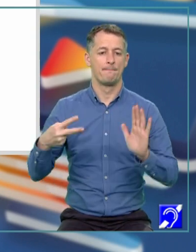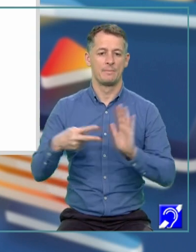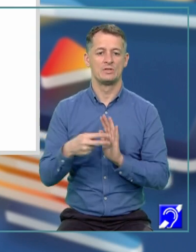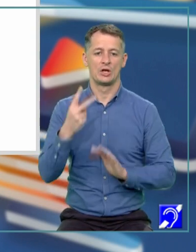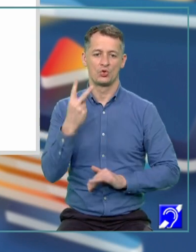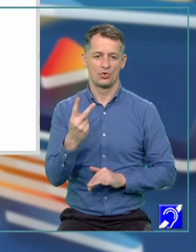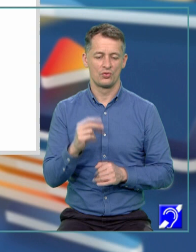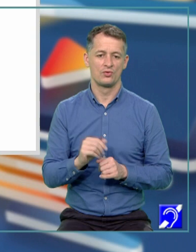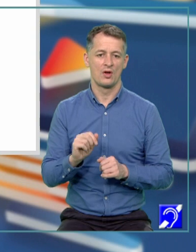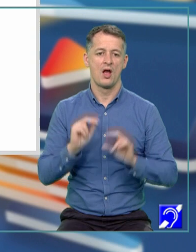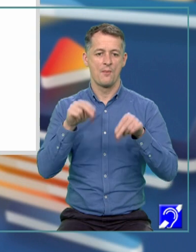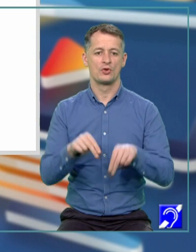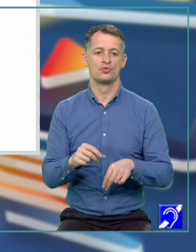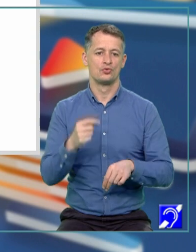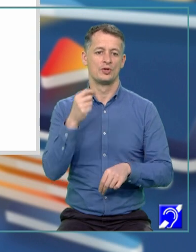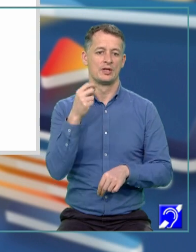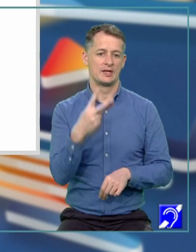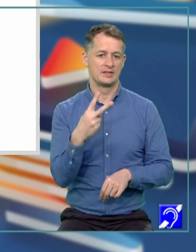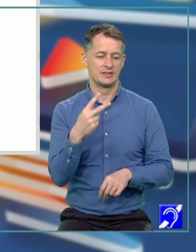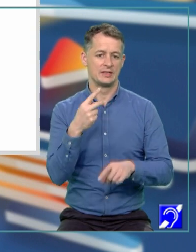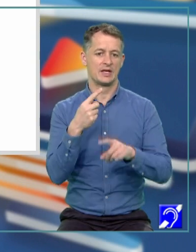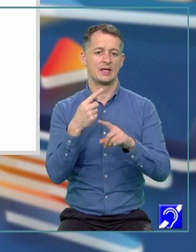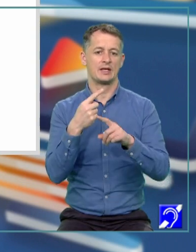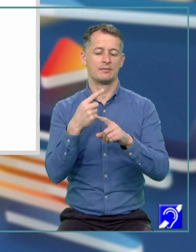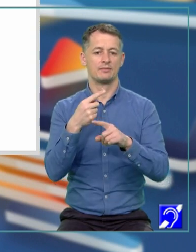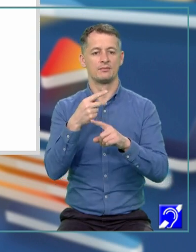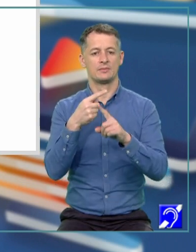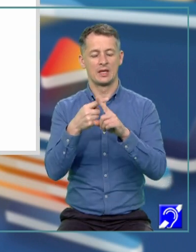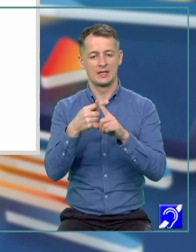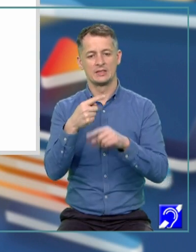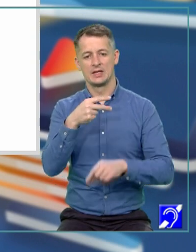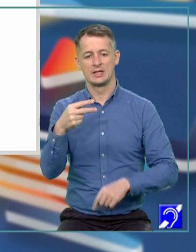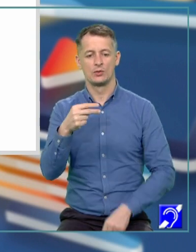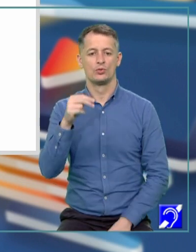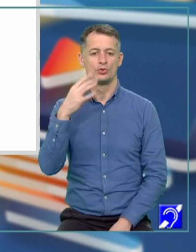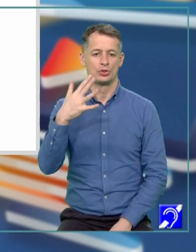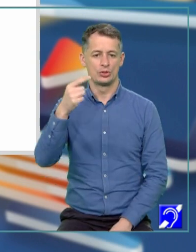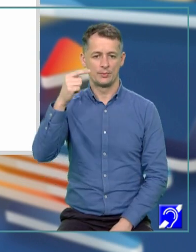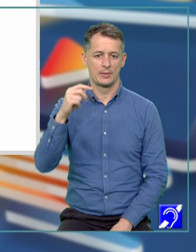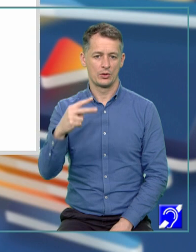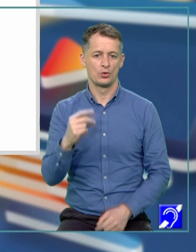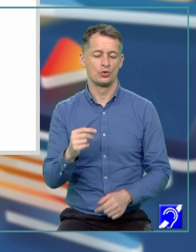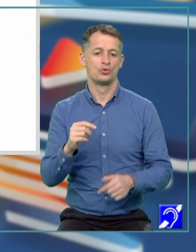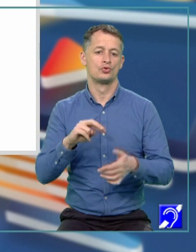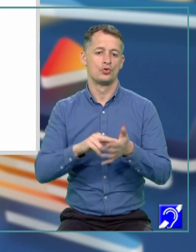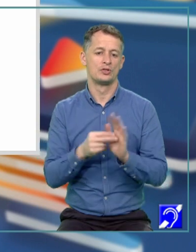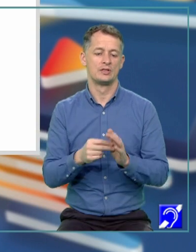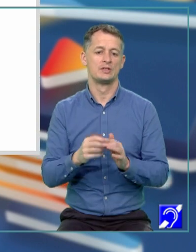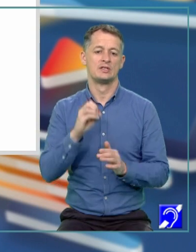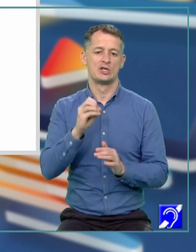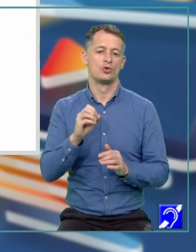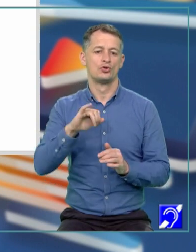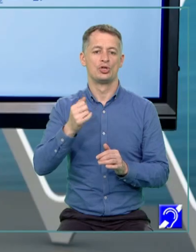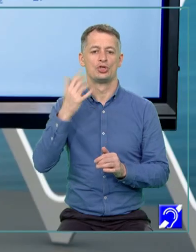cu 2 am ajuns la X egal cu 5 pe 2. Mulțimea soluțiilor este formată din 0 și 5 pe 2.